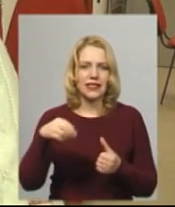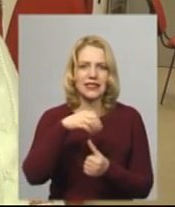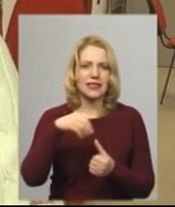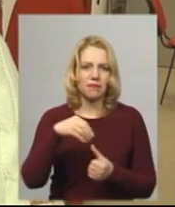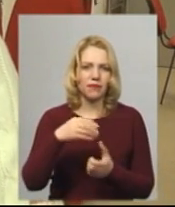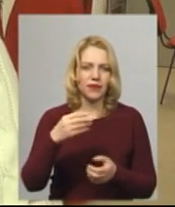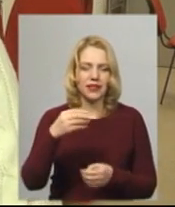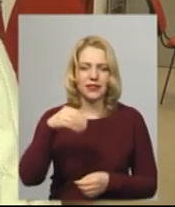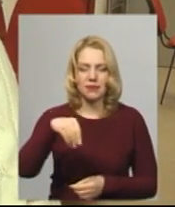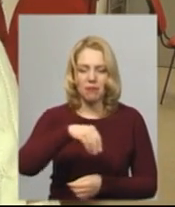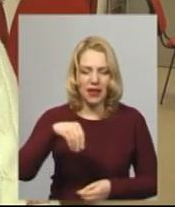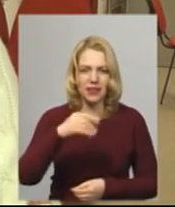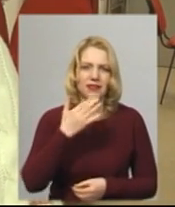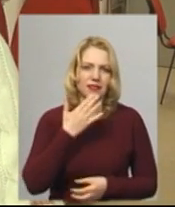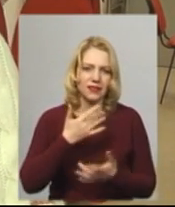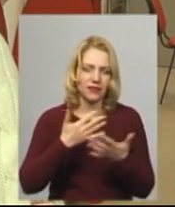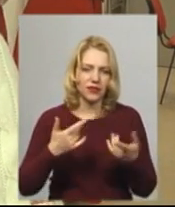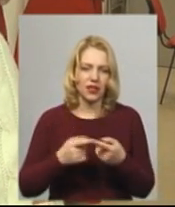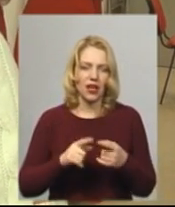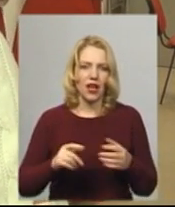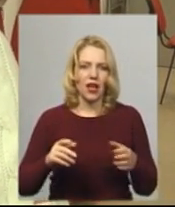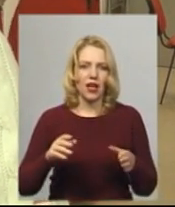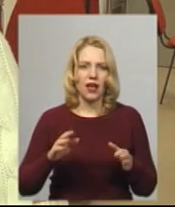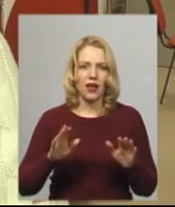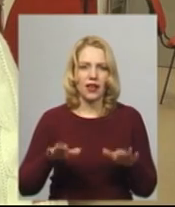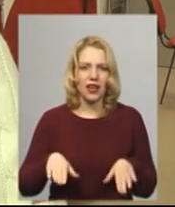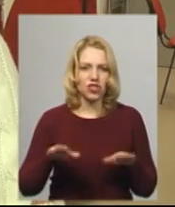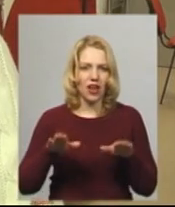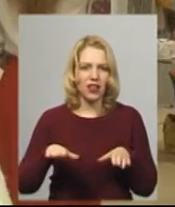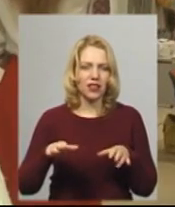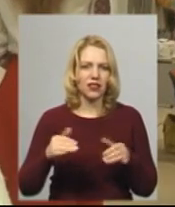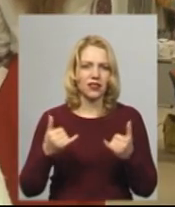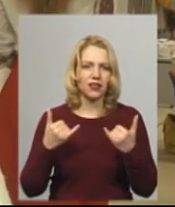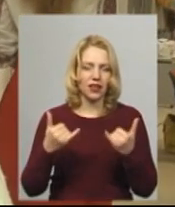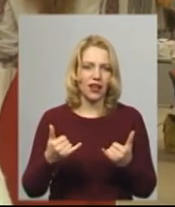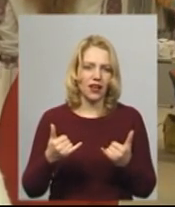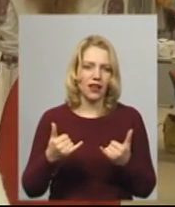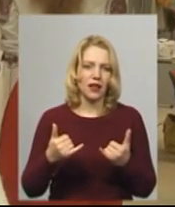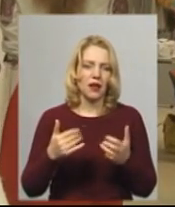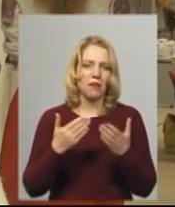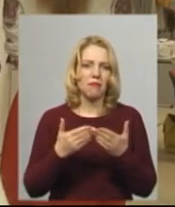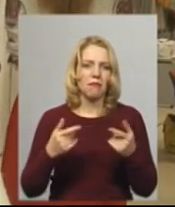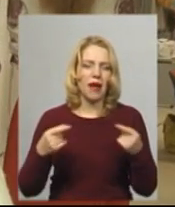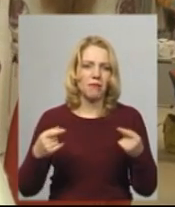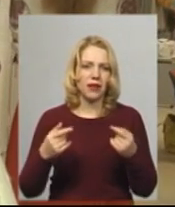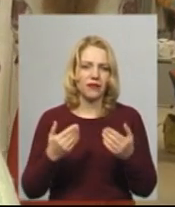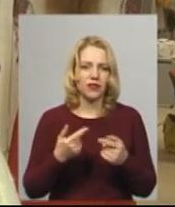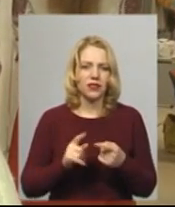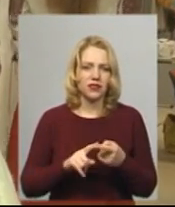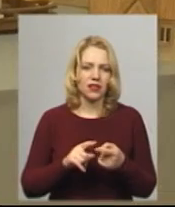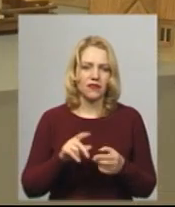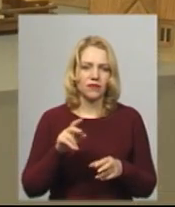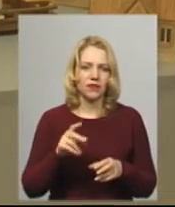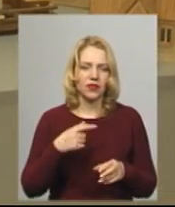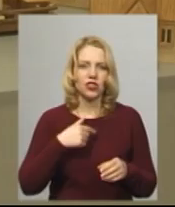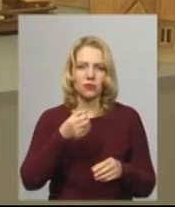кресла-качалки – це мебіль. Мебіль велику я не роблю, але ще така важлива мета – це у мене білярдні